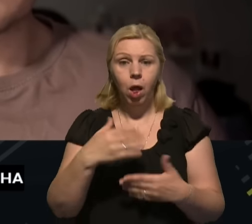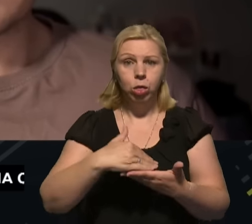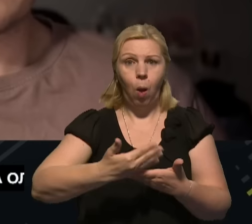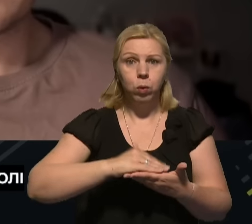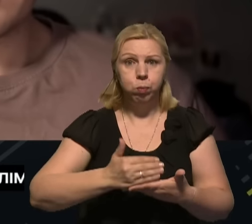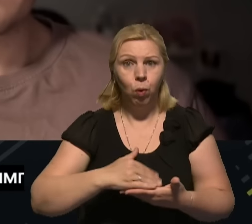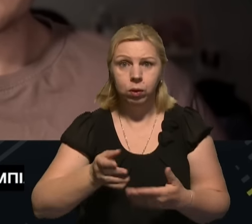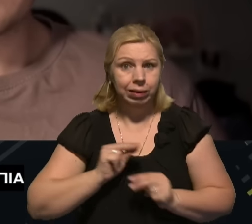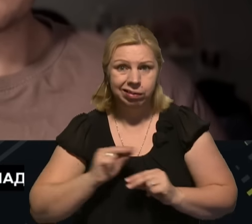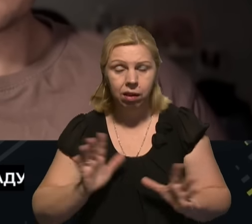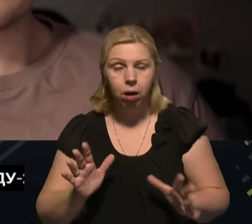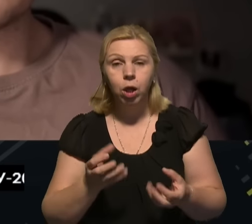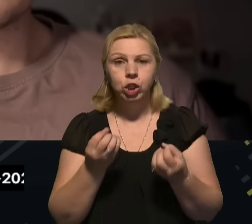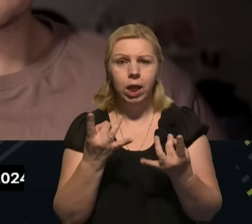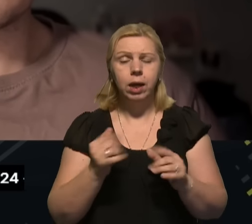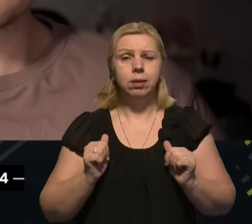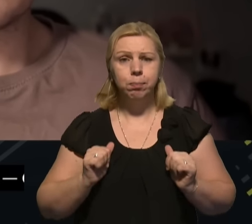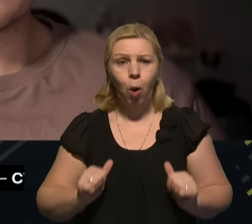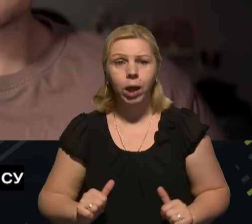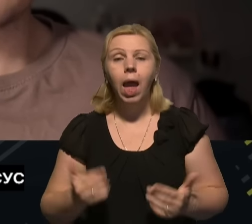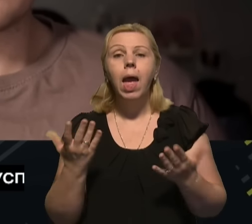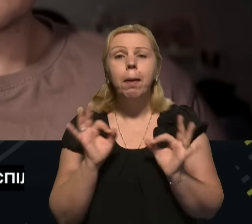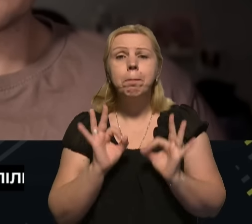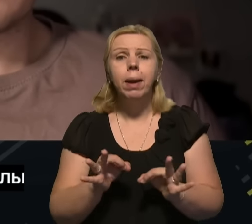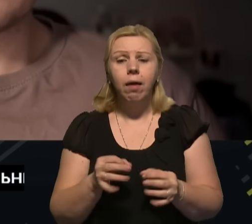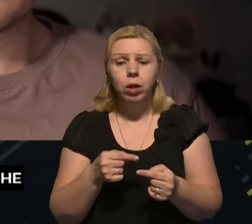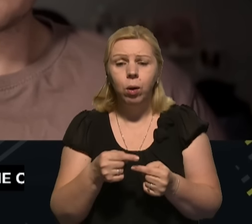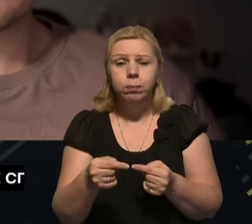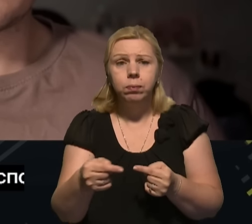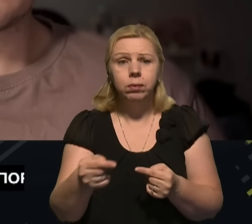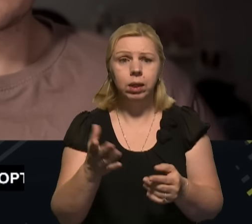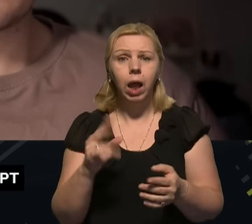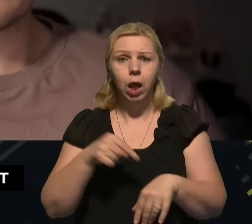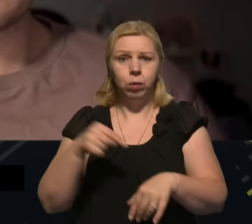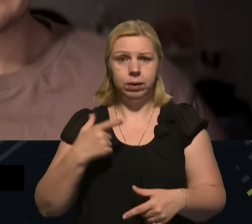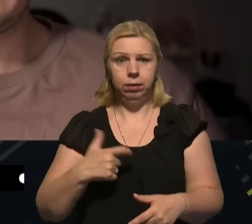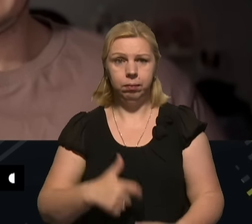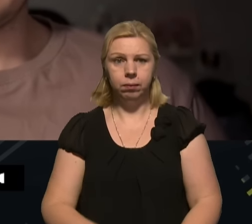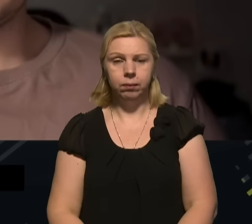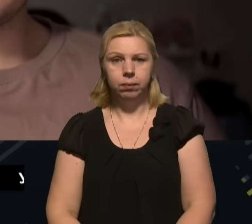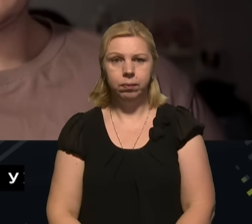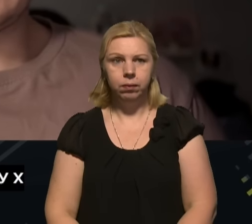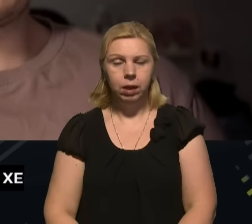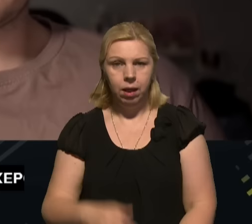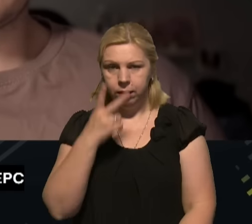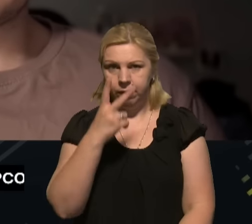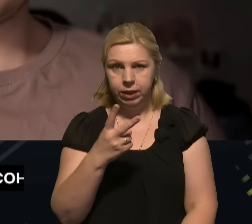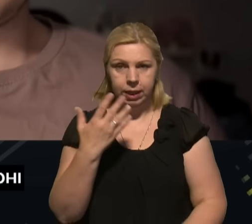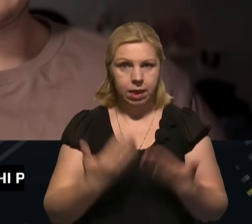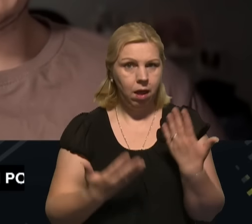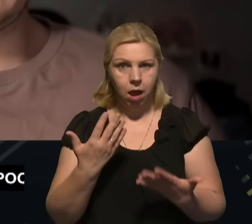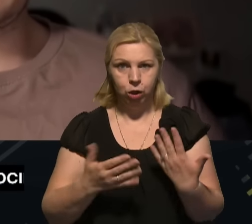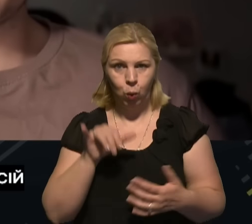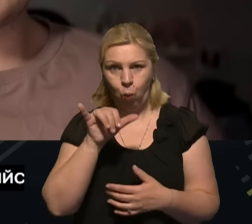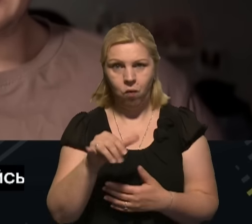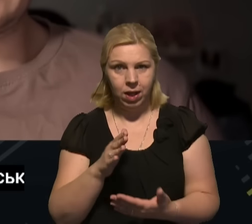завантажується. Ще раз, спокійно, який алгоритм дій і як на це реагувати? Ну, дивіться, якщо у